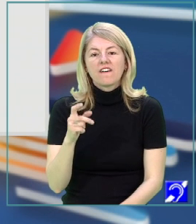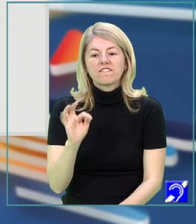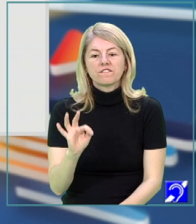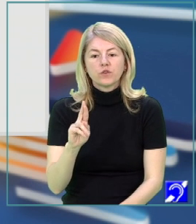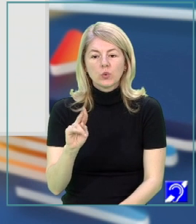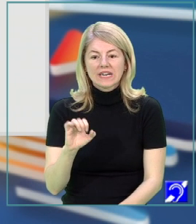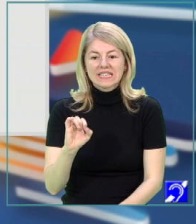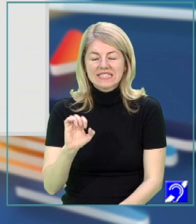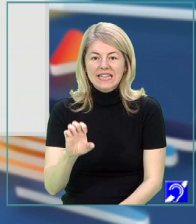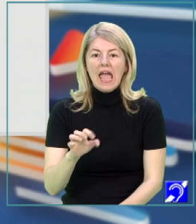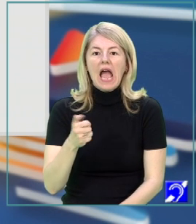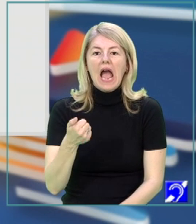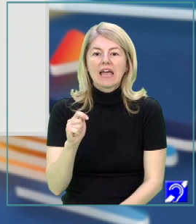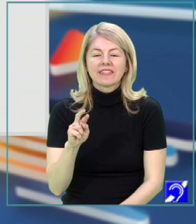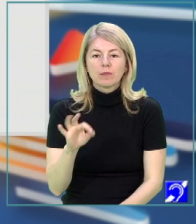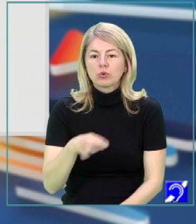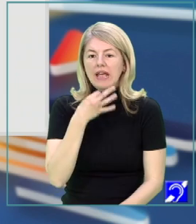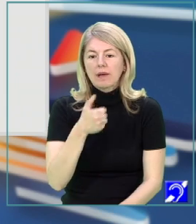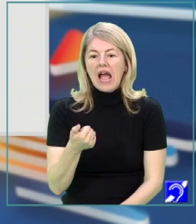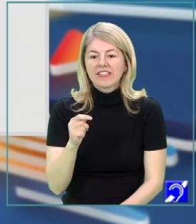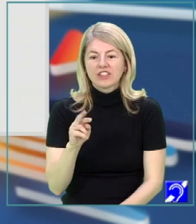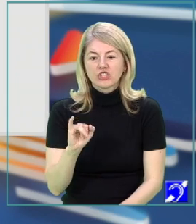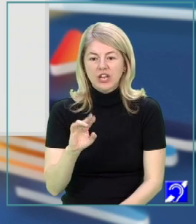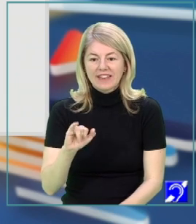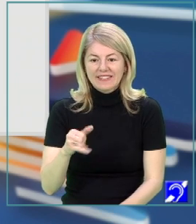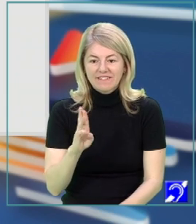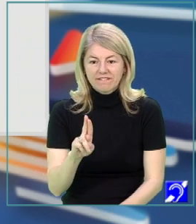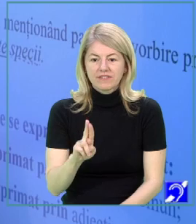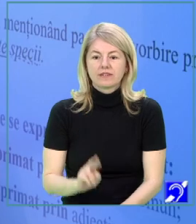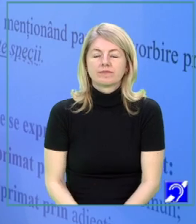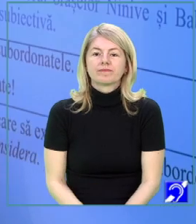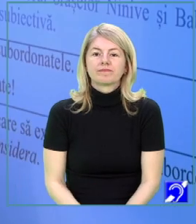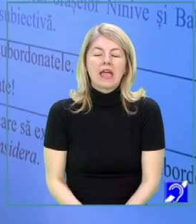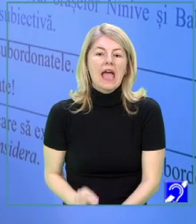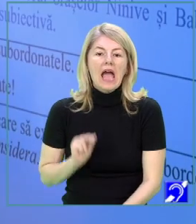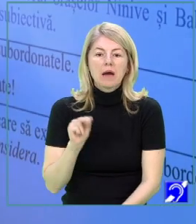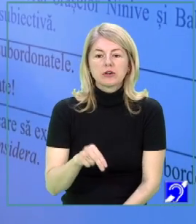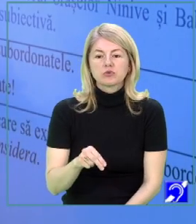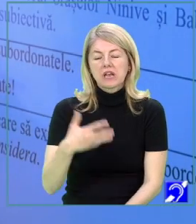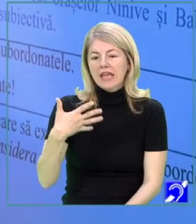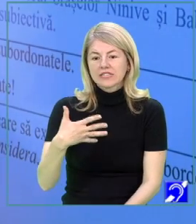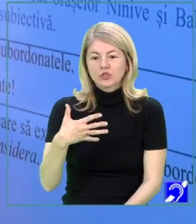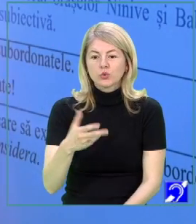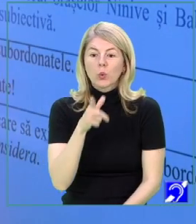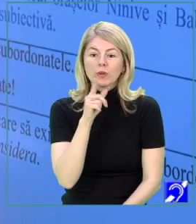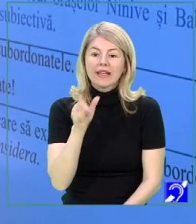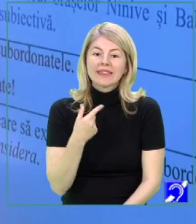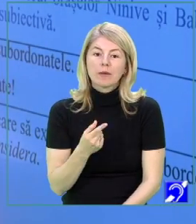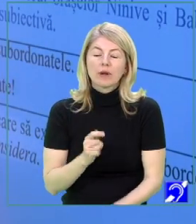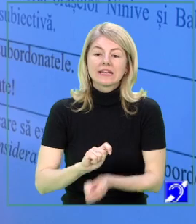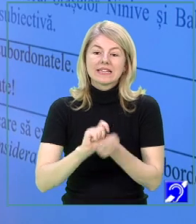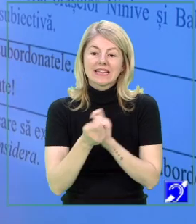de atribut adjectival exprimat prin adjectiv pronominal nehotărât. Am ajuns la exercițiul 5, unde trebuie să